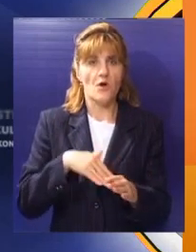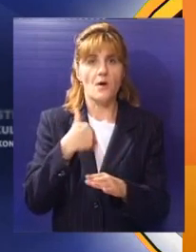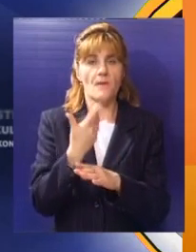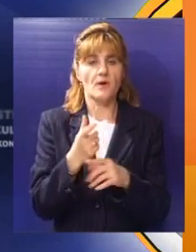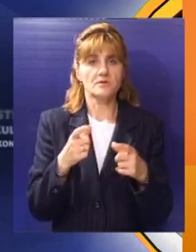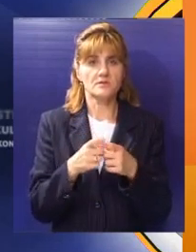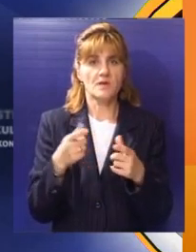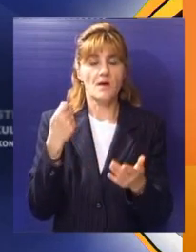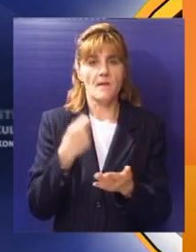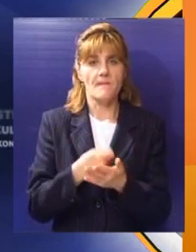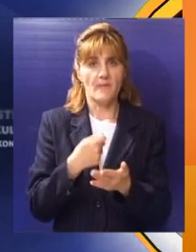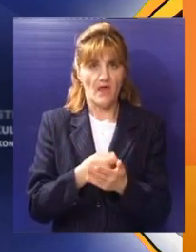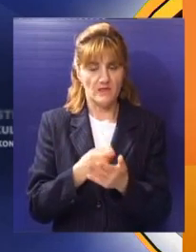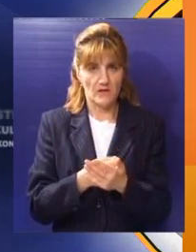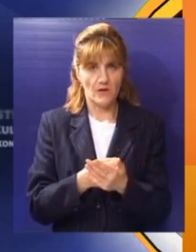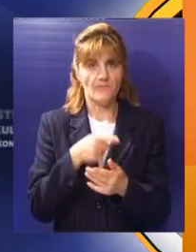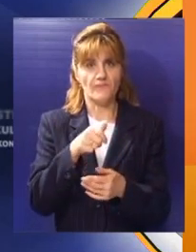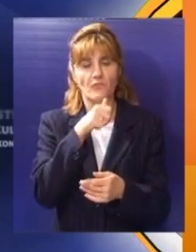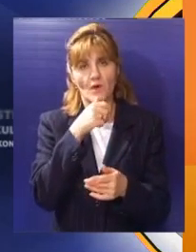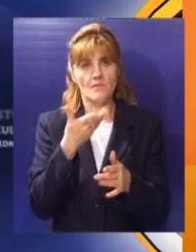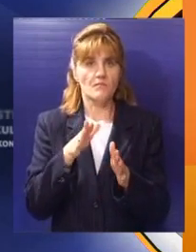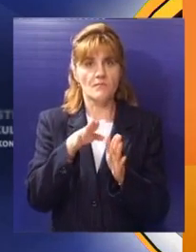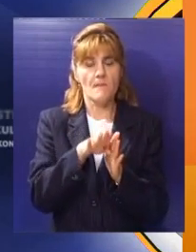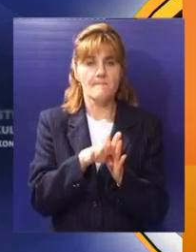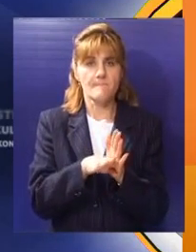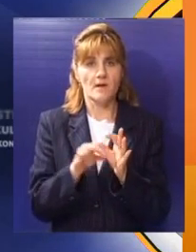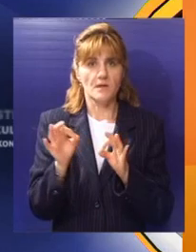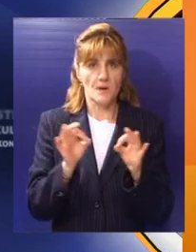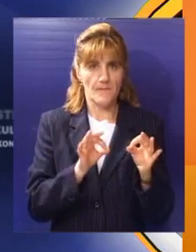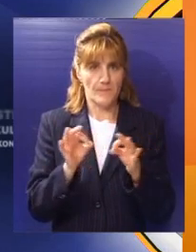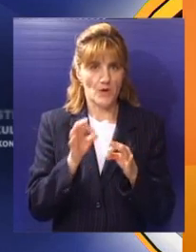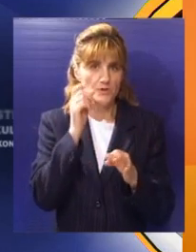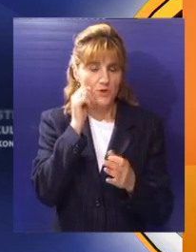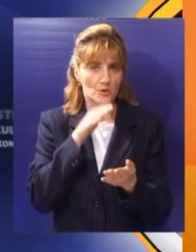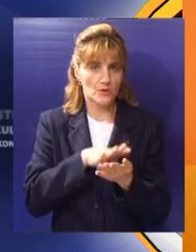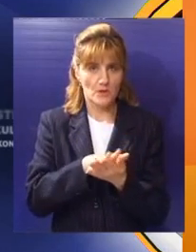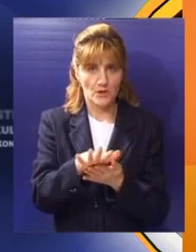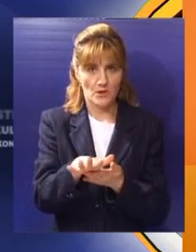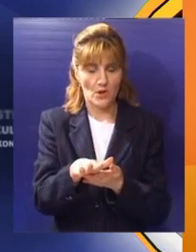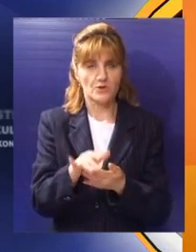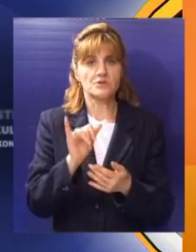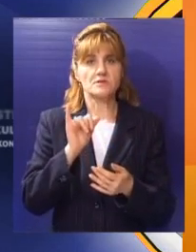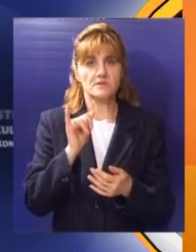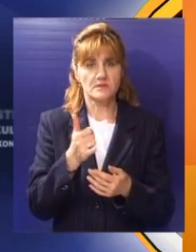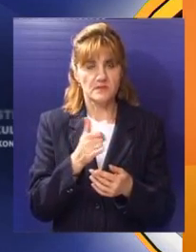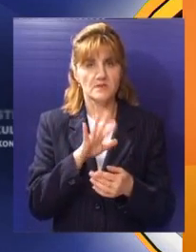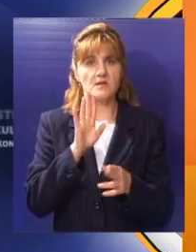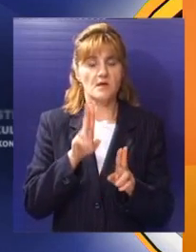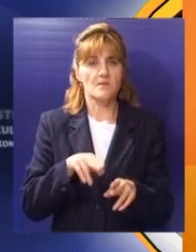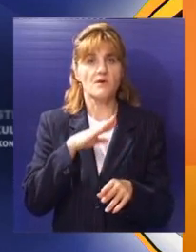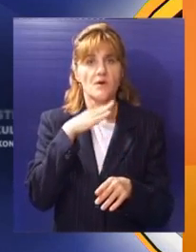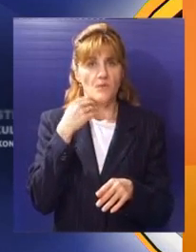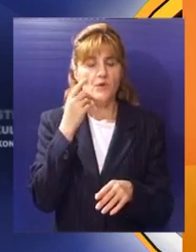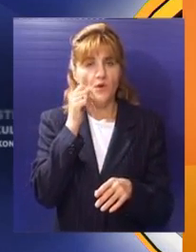a zatim idu platne kartice. Čekovi su tu nešto manji procenac zauzimaju. Što će reći da jeste